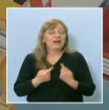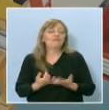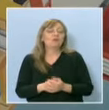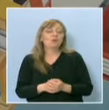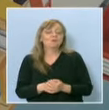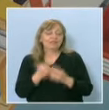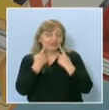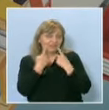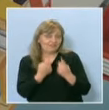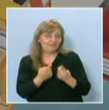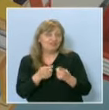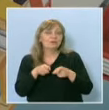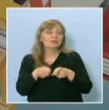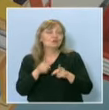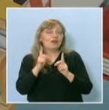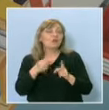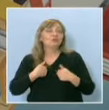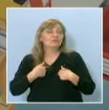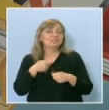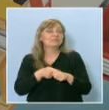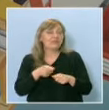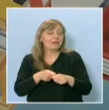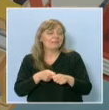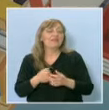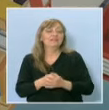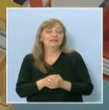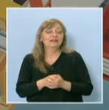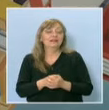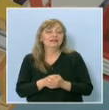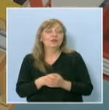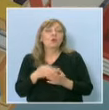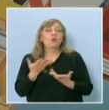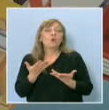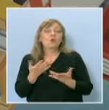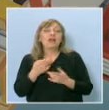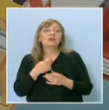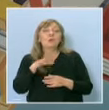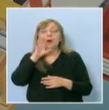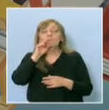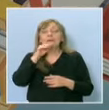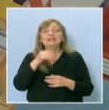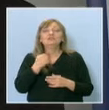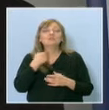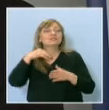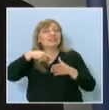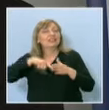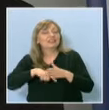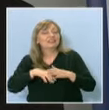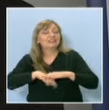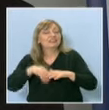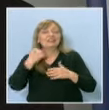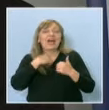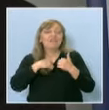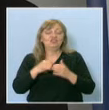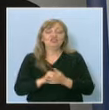това, което сме направили. Особено като се давеше патито, това им харесва най-много. Вече се